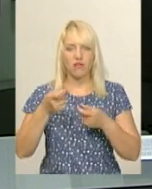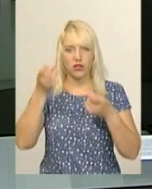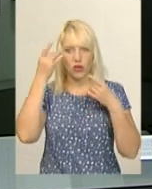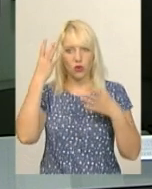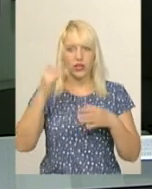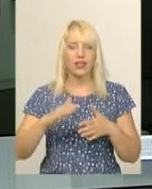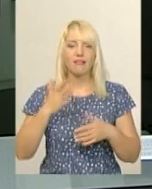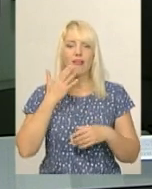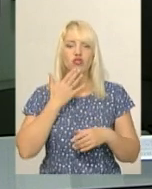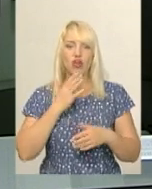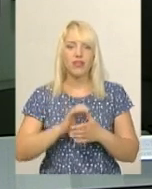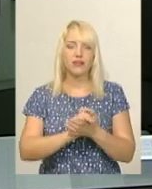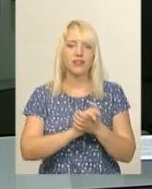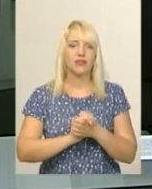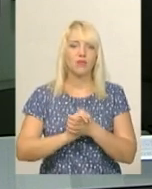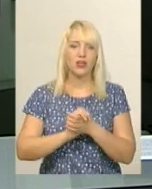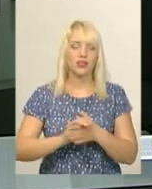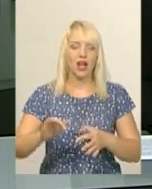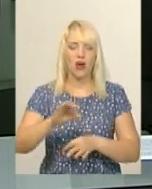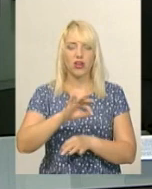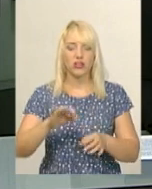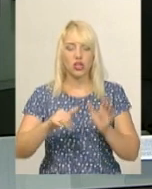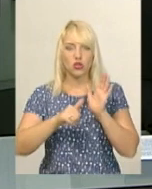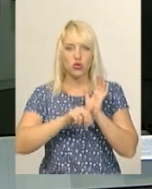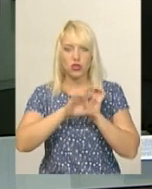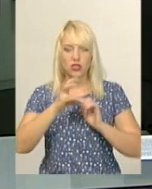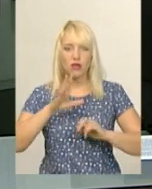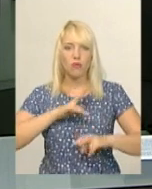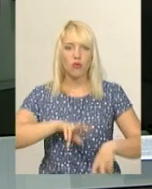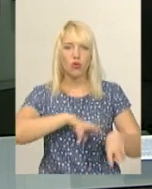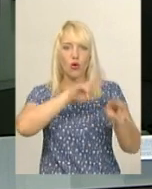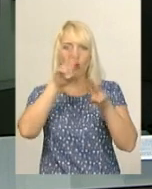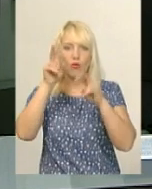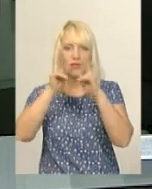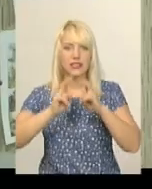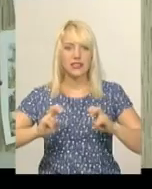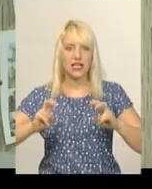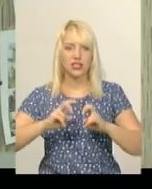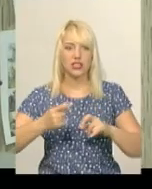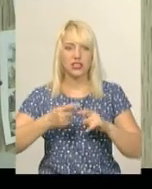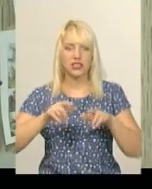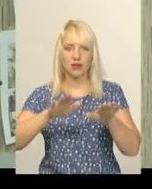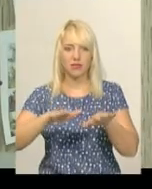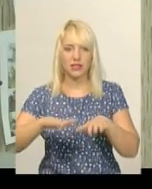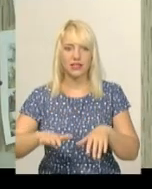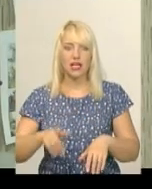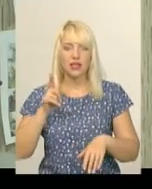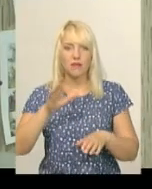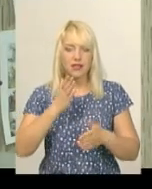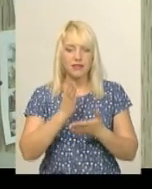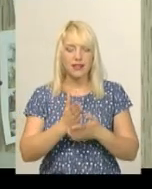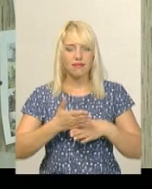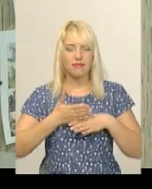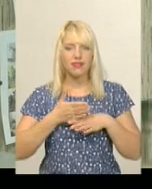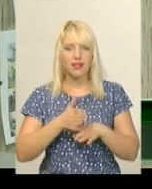спілки архітекторів. 6 червня вони обстежили пам'ятку архітектури національного значення. Там і тріщини до 15 сантиметрів,